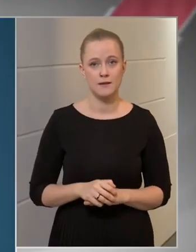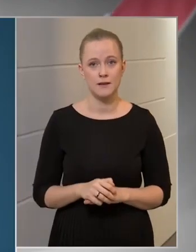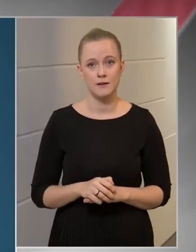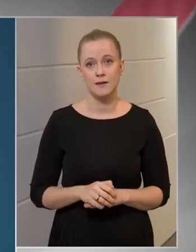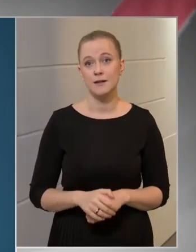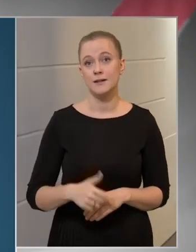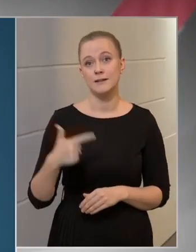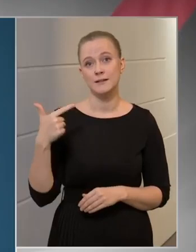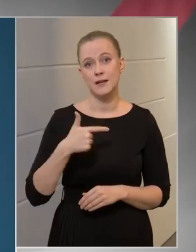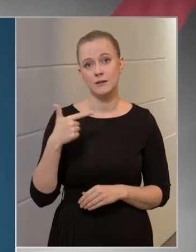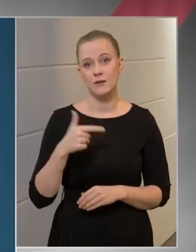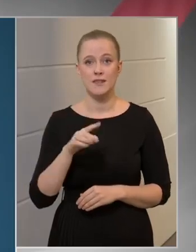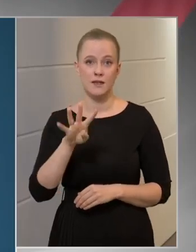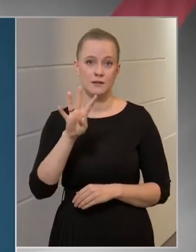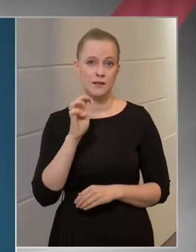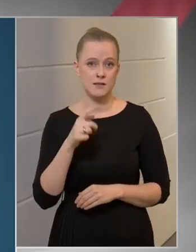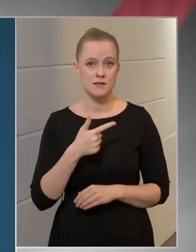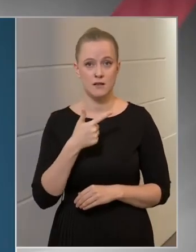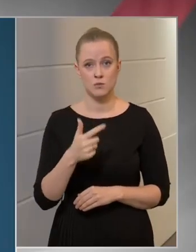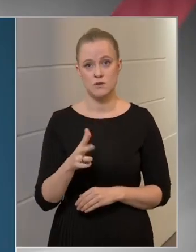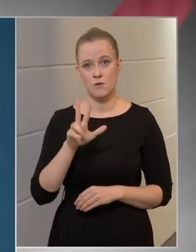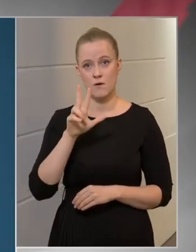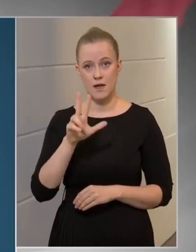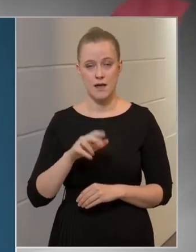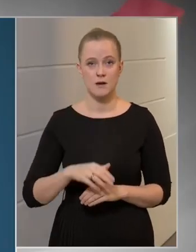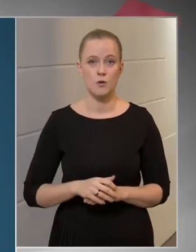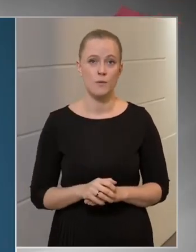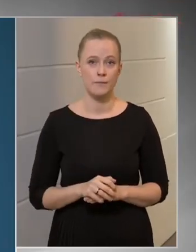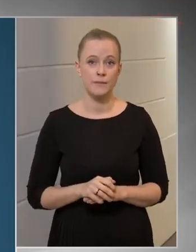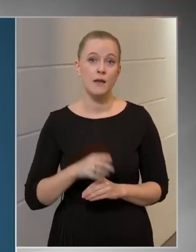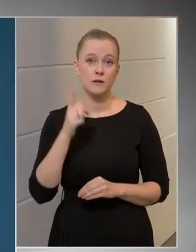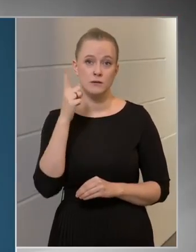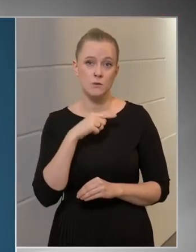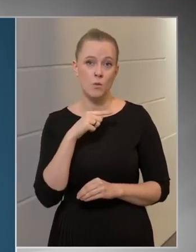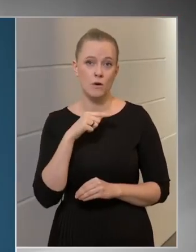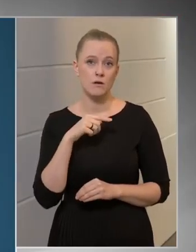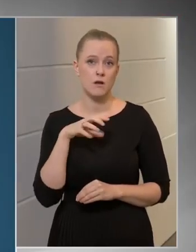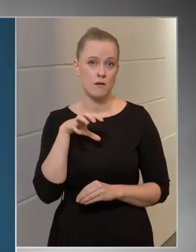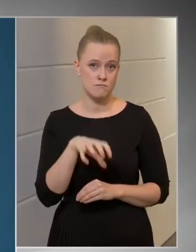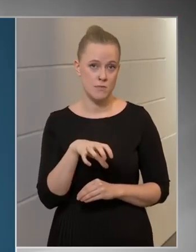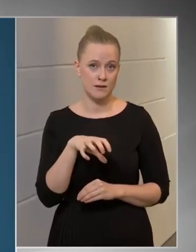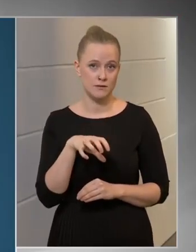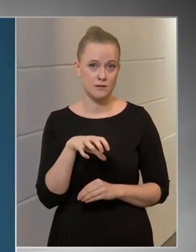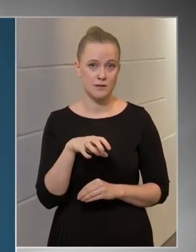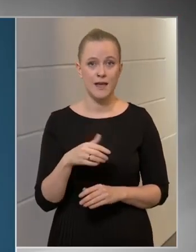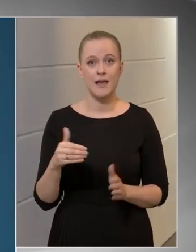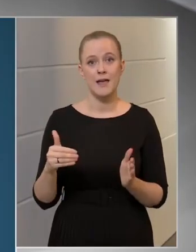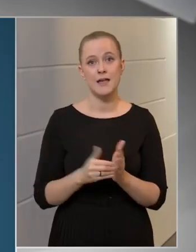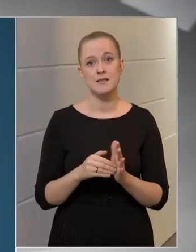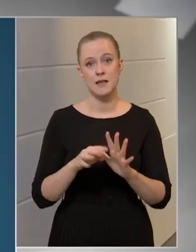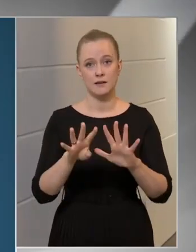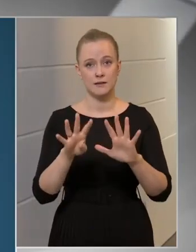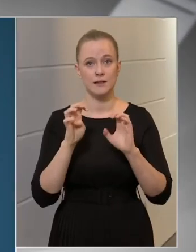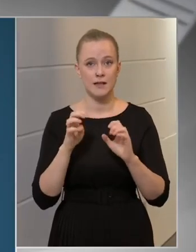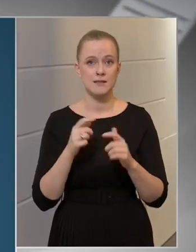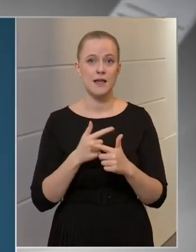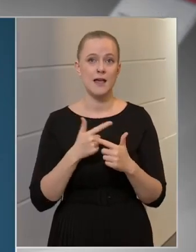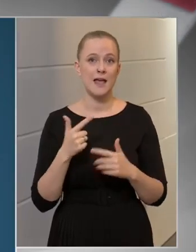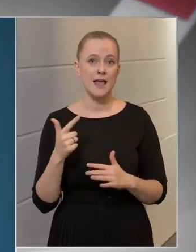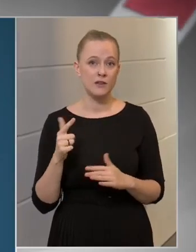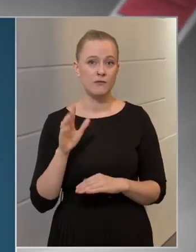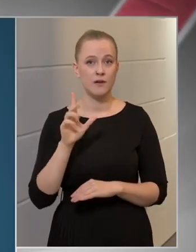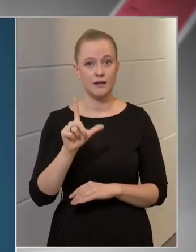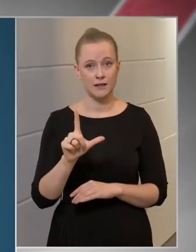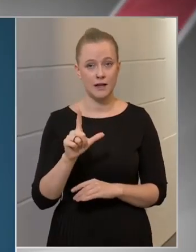2423, Míg Tolna megyében 972,